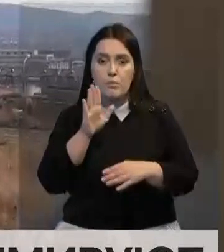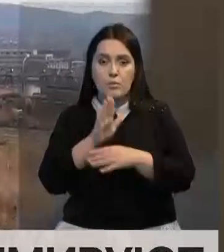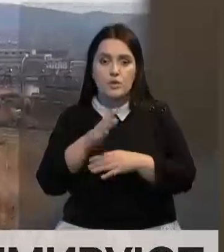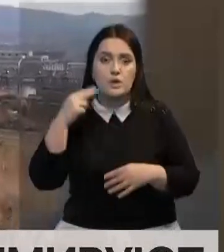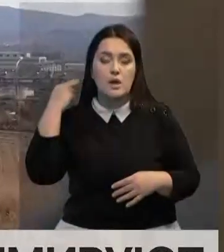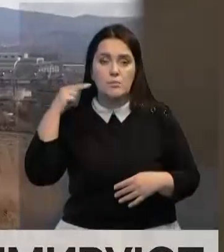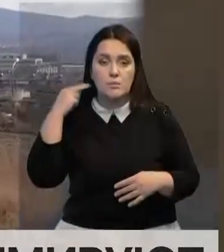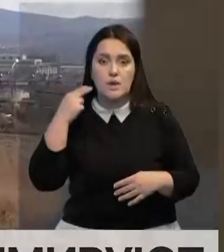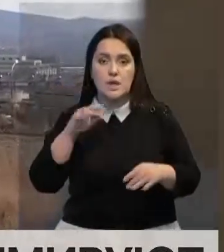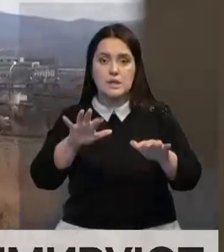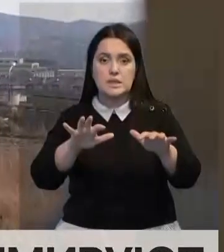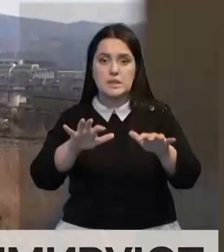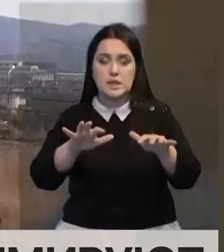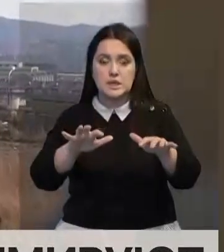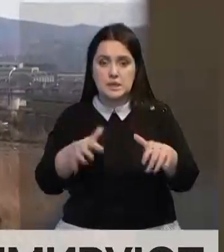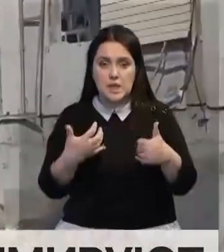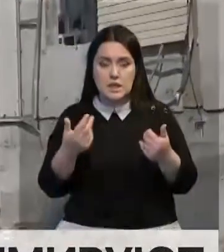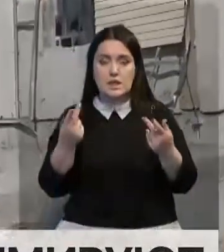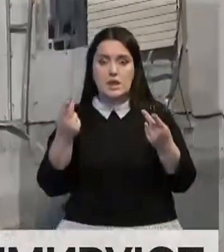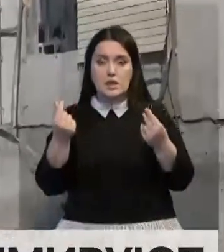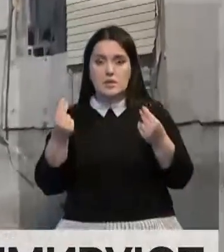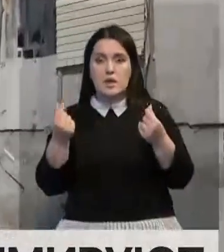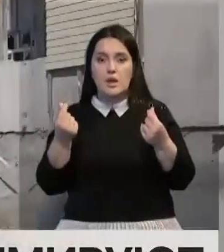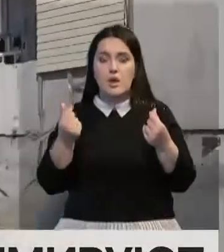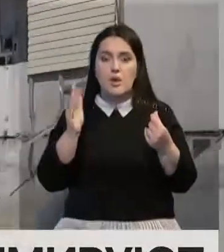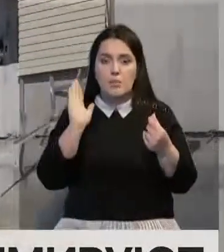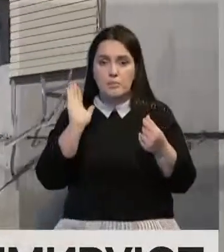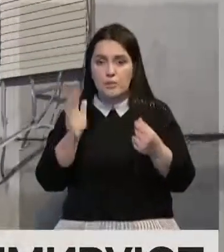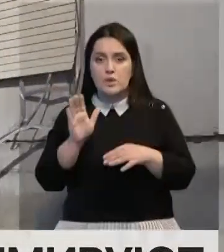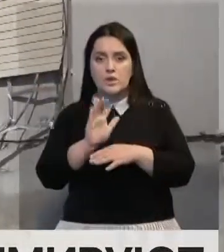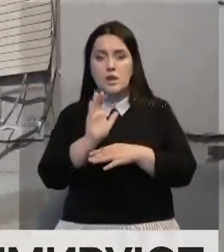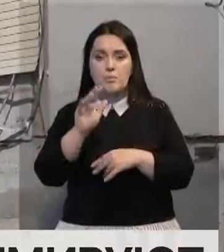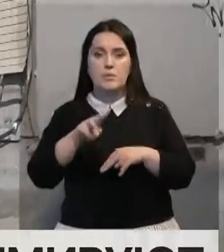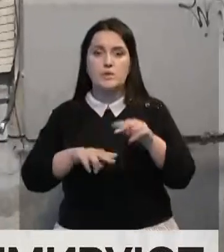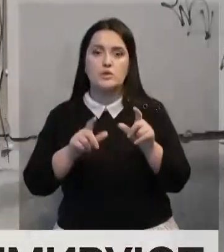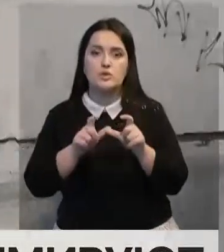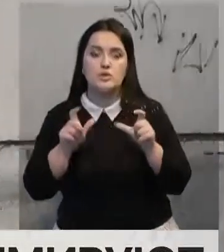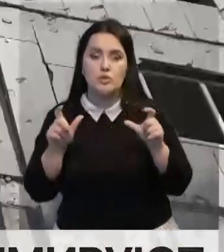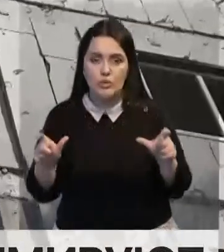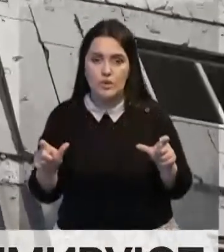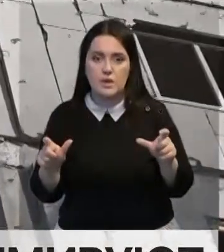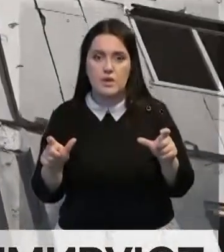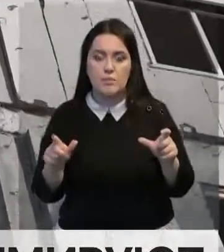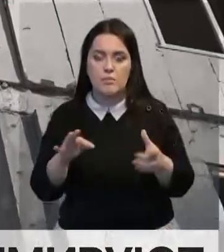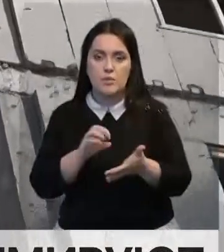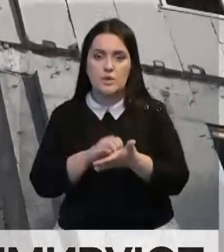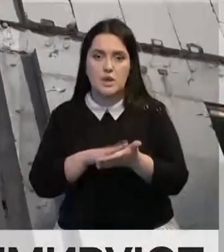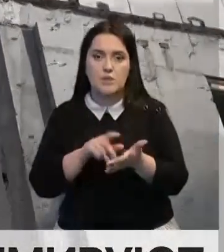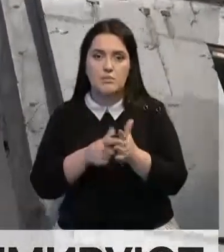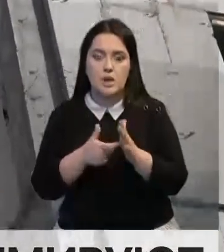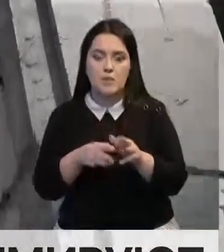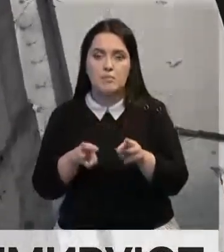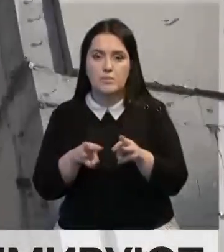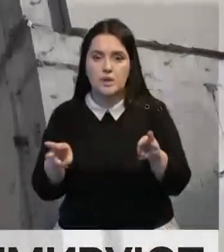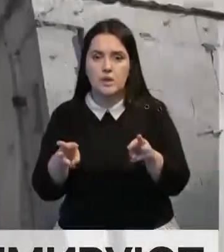президента, изъятые у коррупционеров средства отныне будут направляться на строительство школ и пристроят к ним. По данным Кабмина, речь